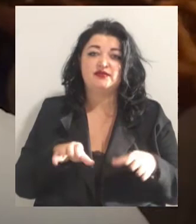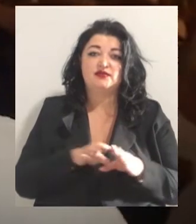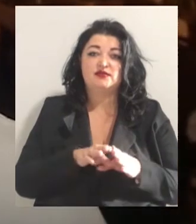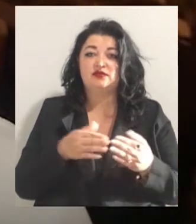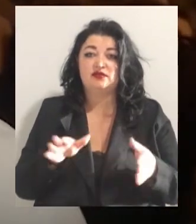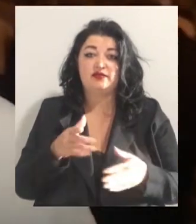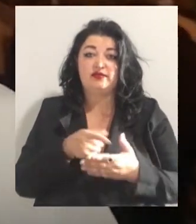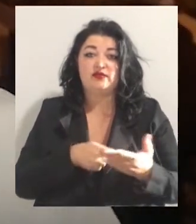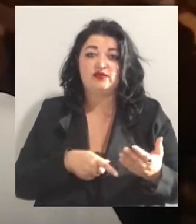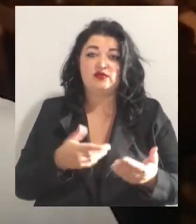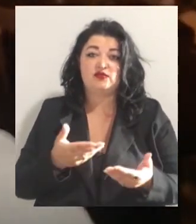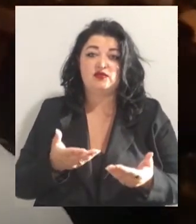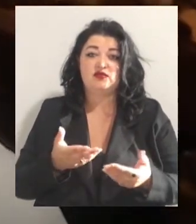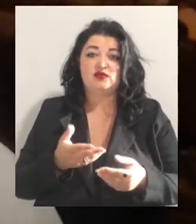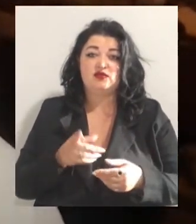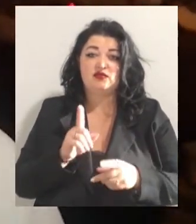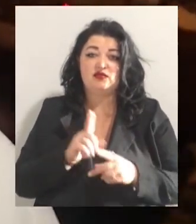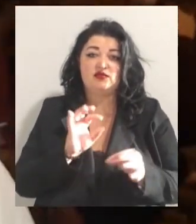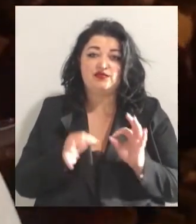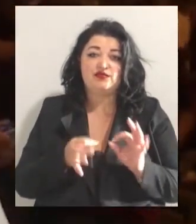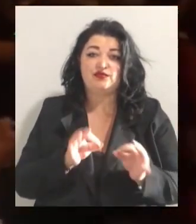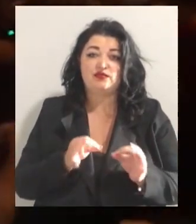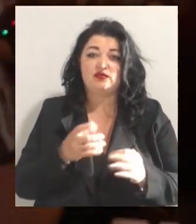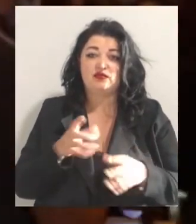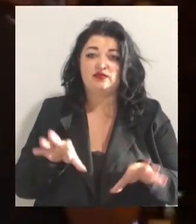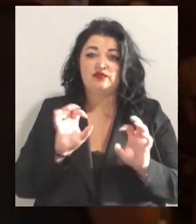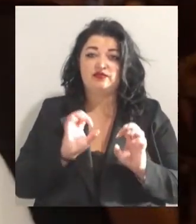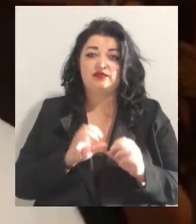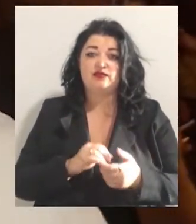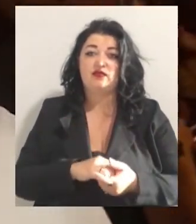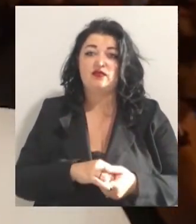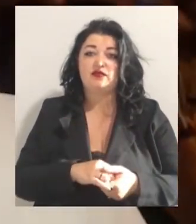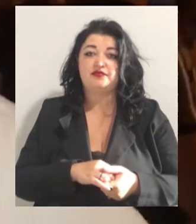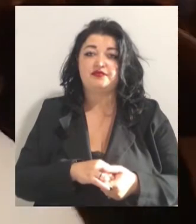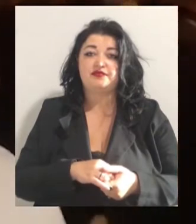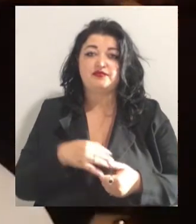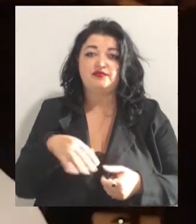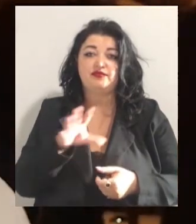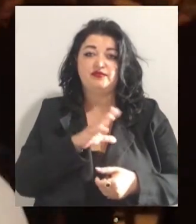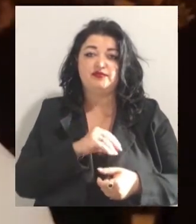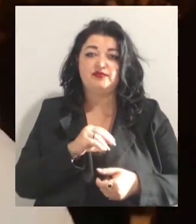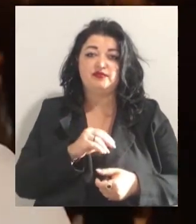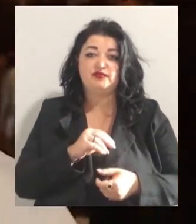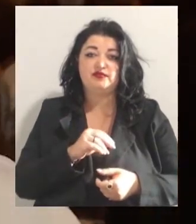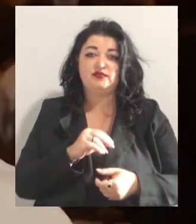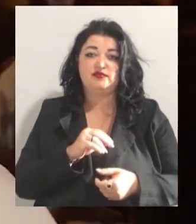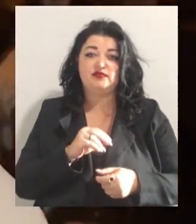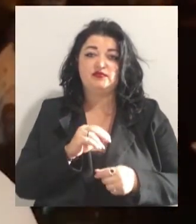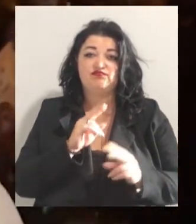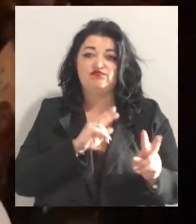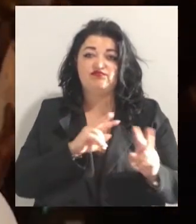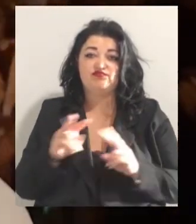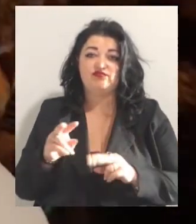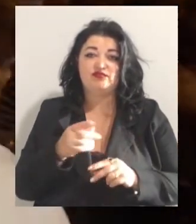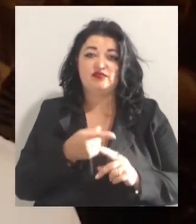вільніше 23-го та 23-го годині. Нам, якщо навіть, це не є провентивною мірою, це не лікує людей.